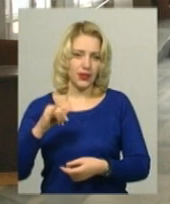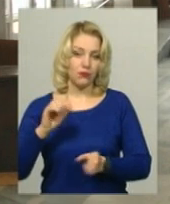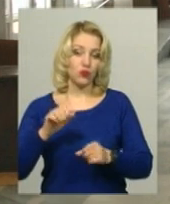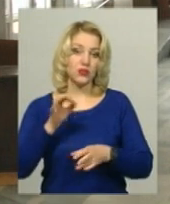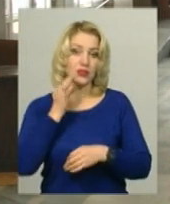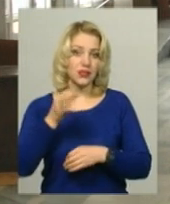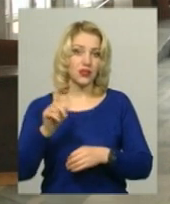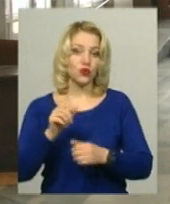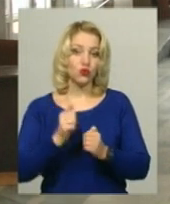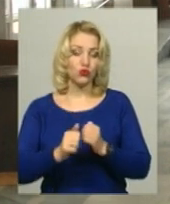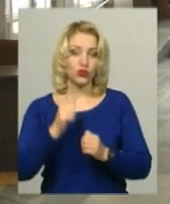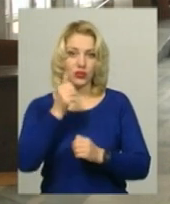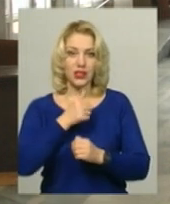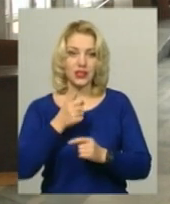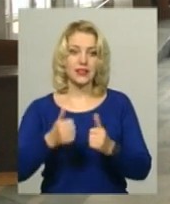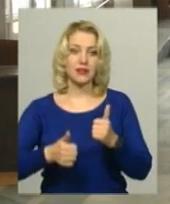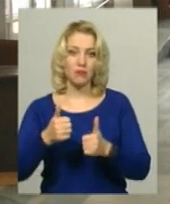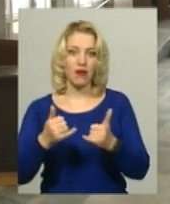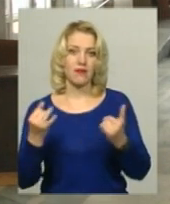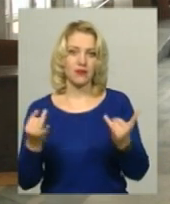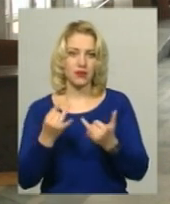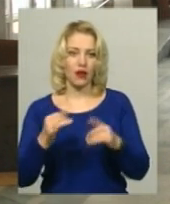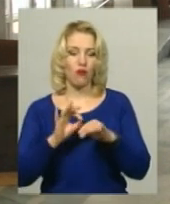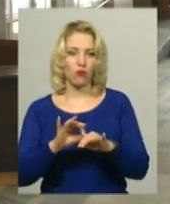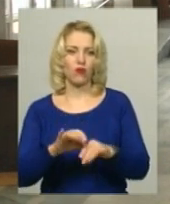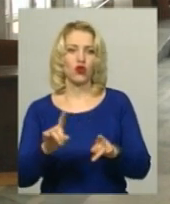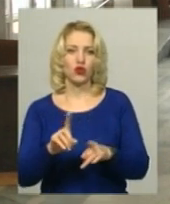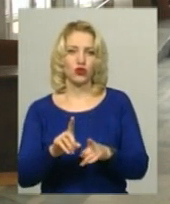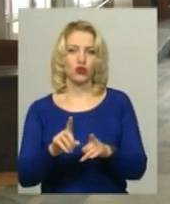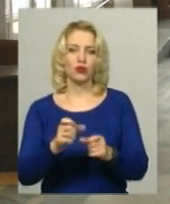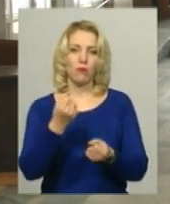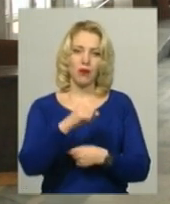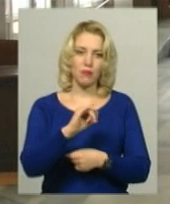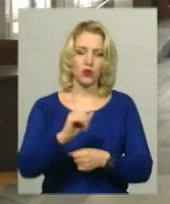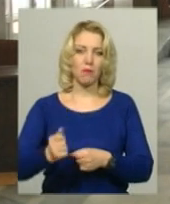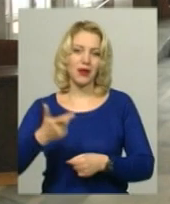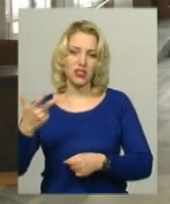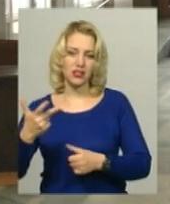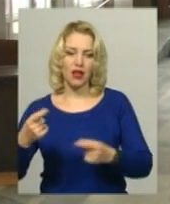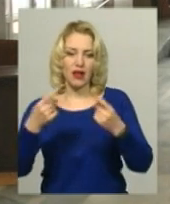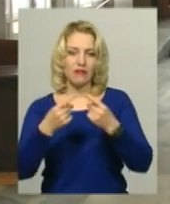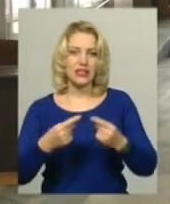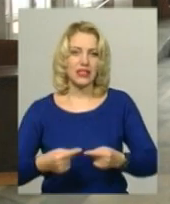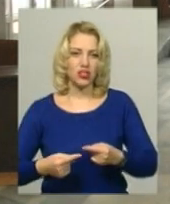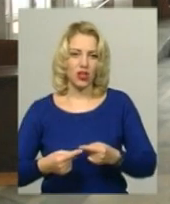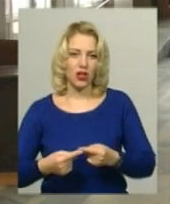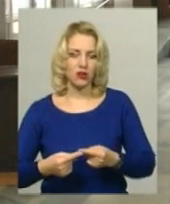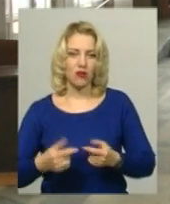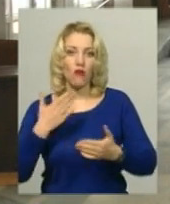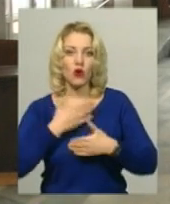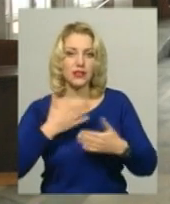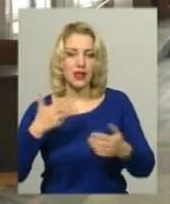сказати, що кожний рік змагання настільки цікаво проходять, що переможця і призерів визначають буквально останні